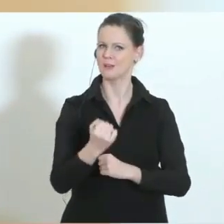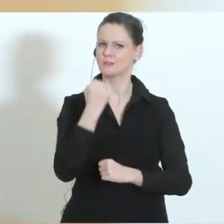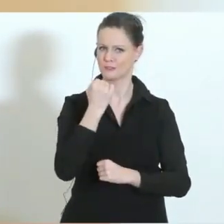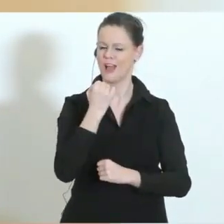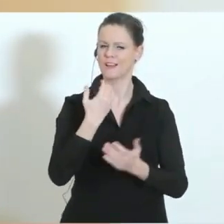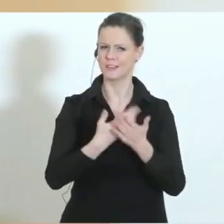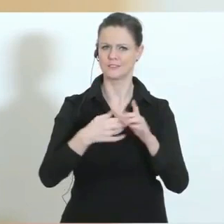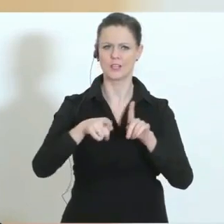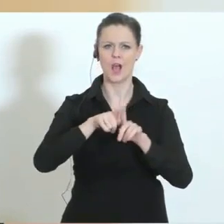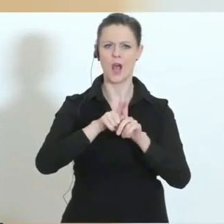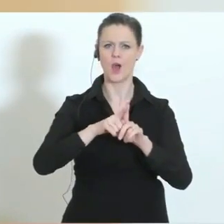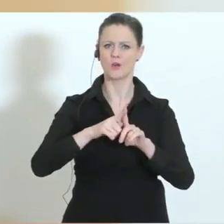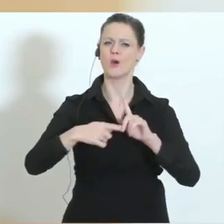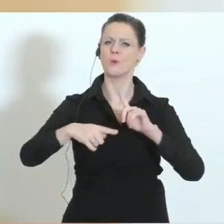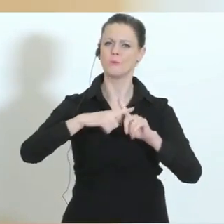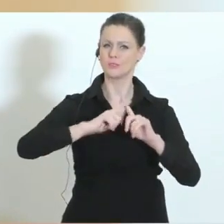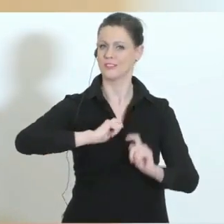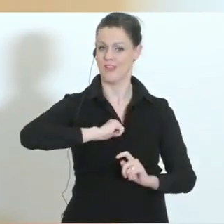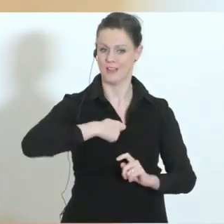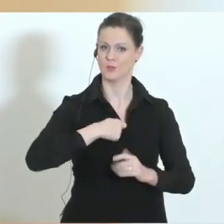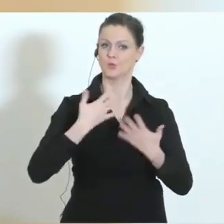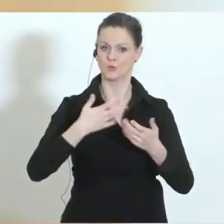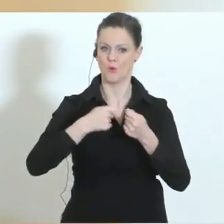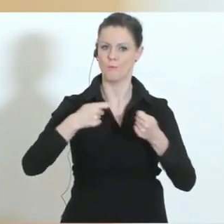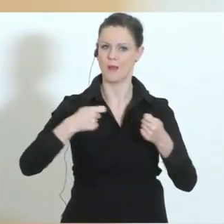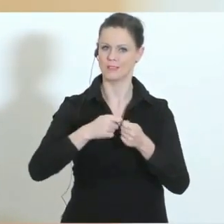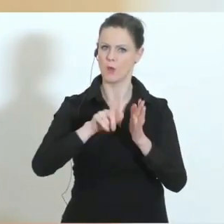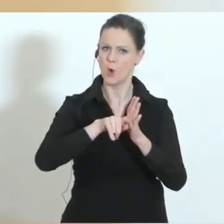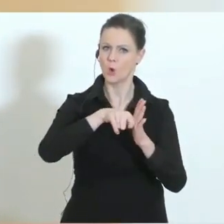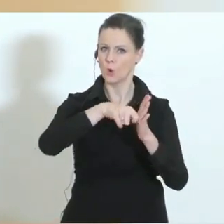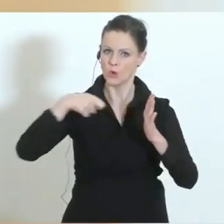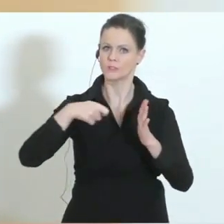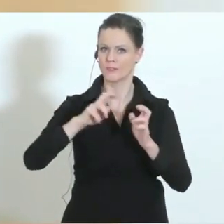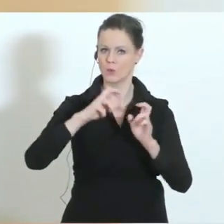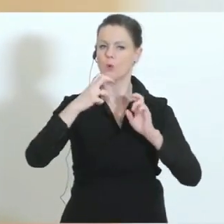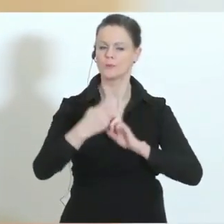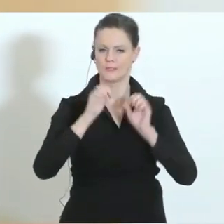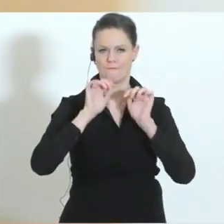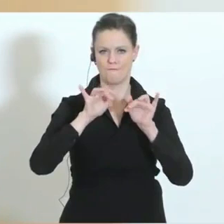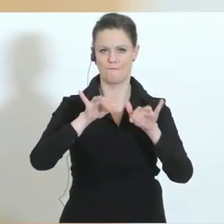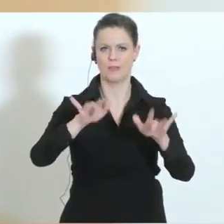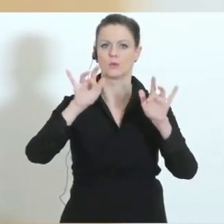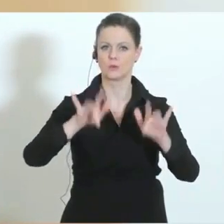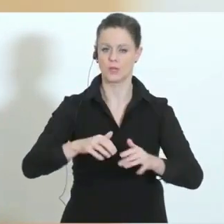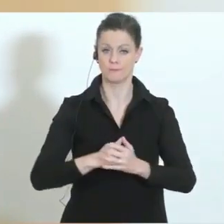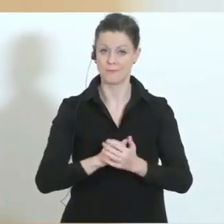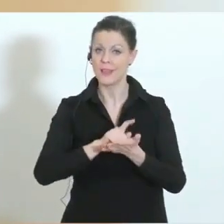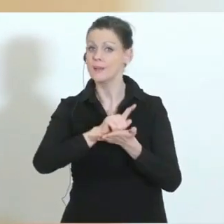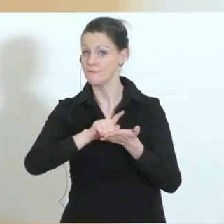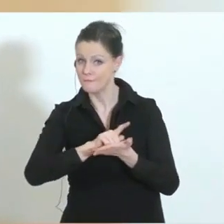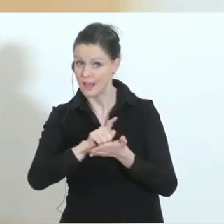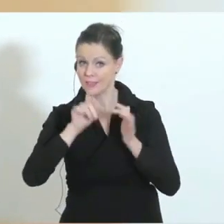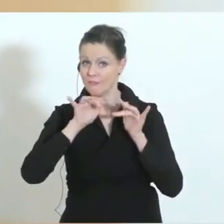zuversichtlich bin, wenn wir diese Maßnahmen weiter konsequent umsetzen, dass das auch Wirkung hat. Wann hat es Wirkung? Wir